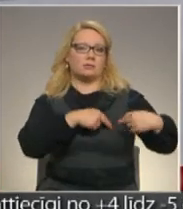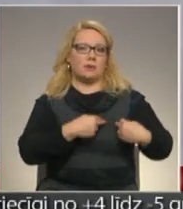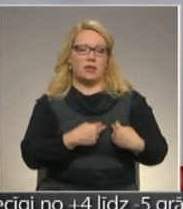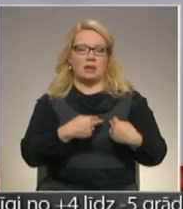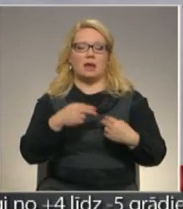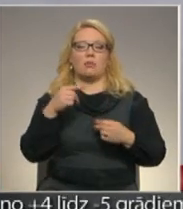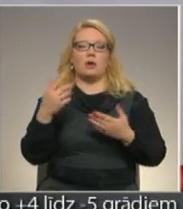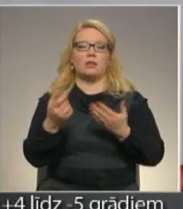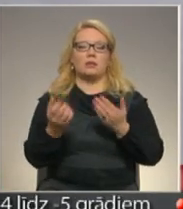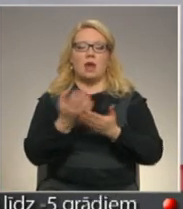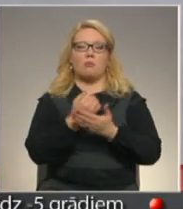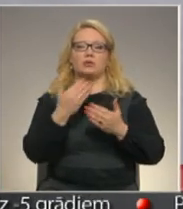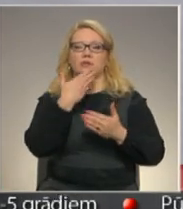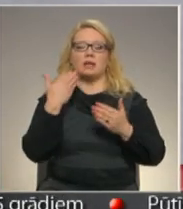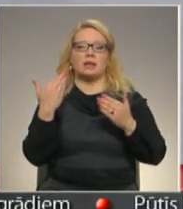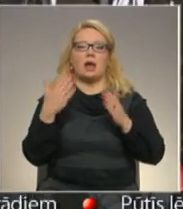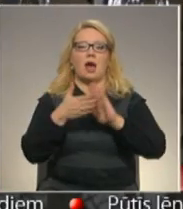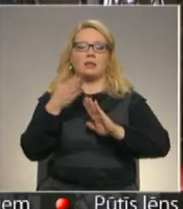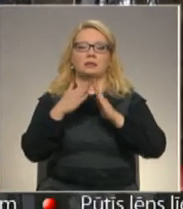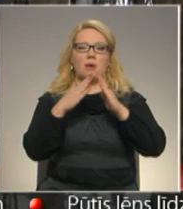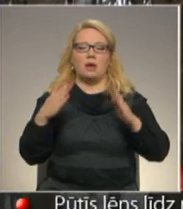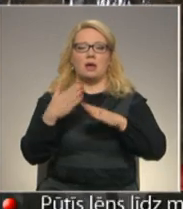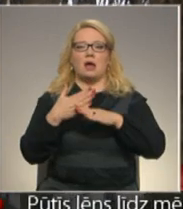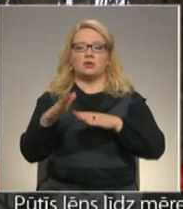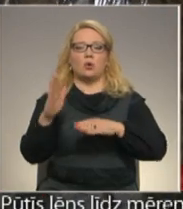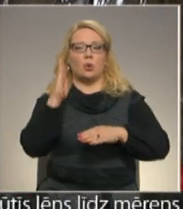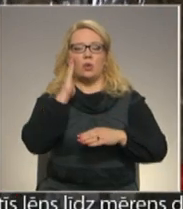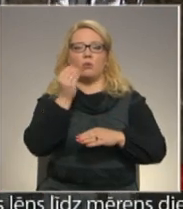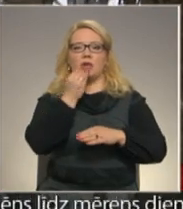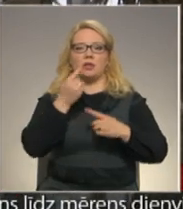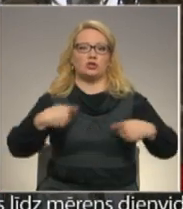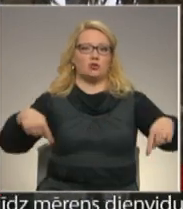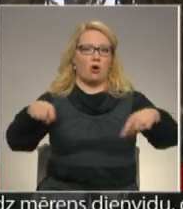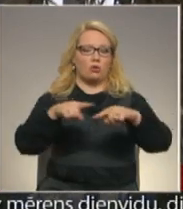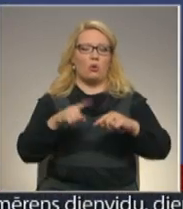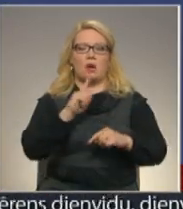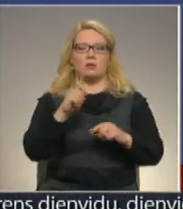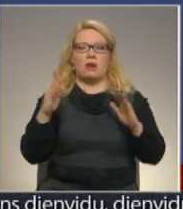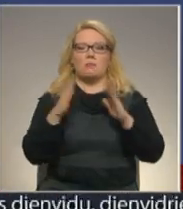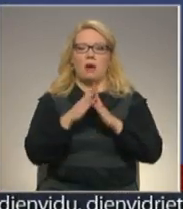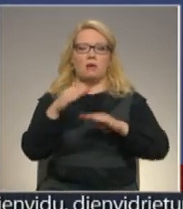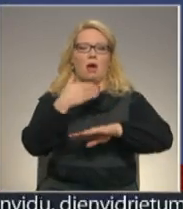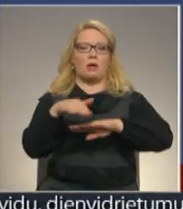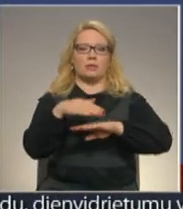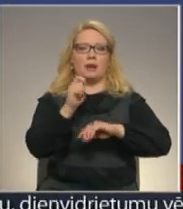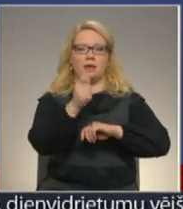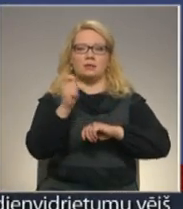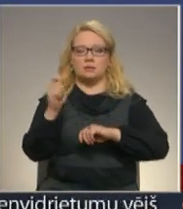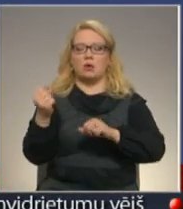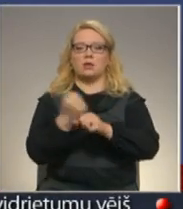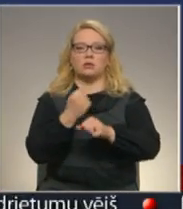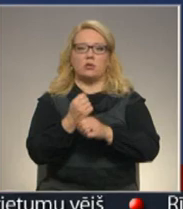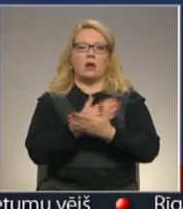Rīganeša tapuša siltinātas mājiņas ar atsevišķu gulēšanas un ēdināšanas zonu, katrai mājiņai piešķirot savu adresu un īpaši izstrādājot